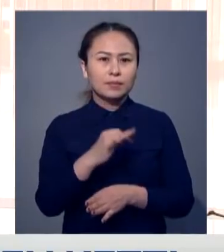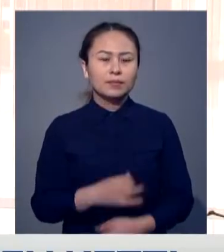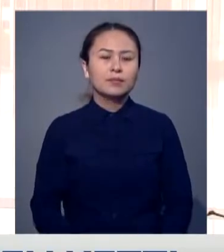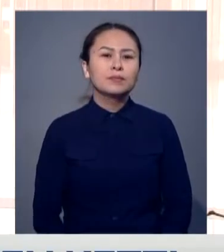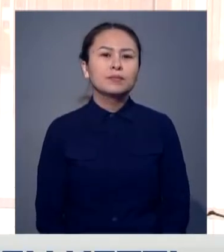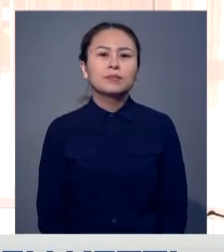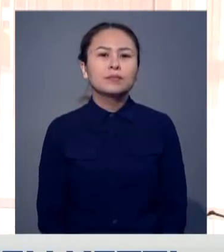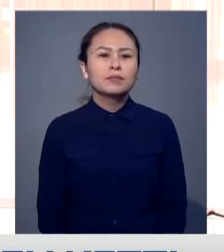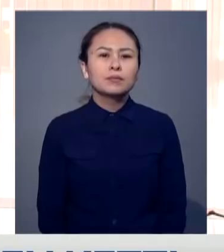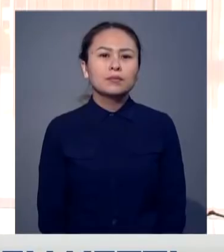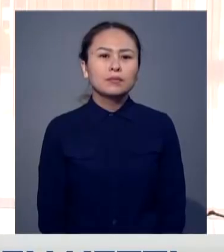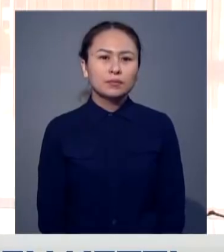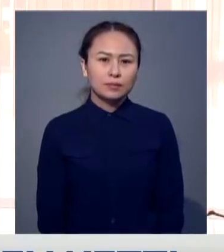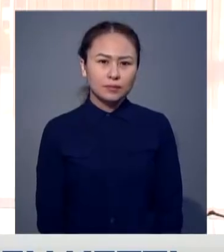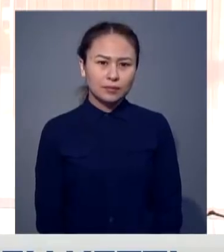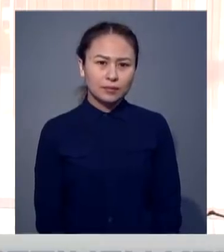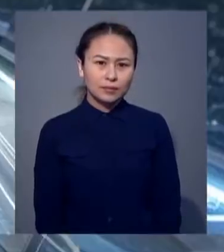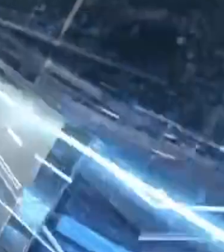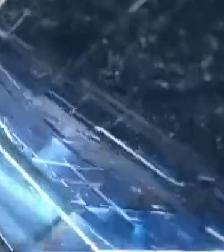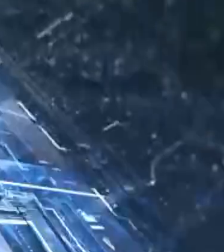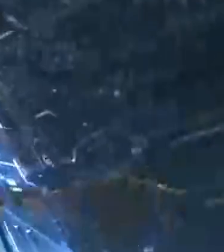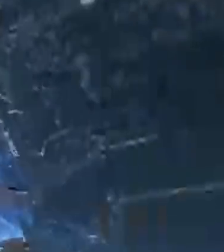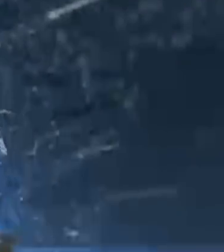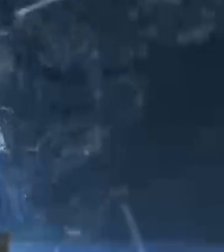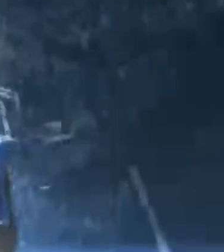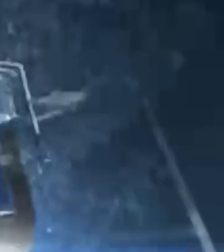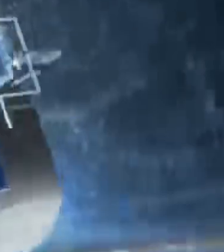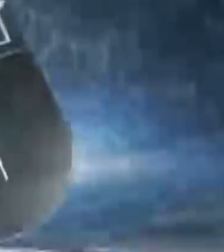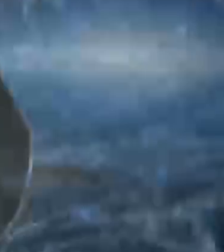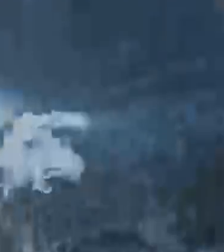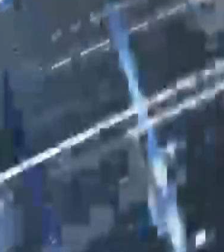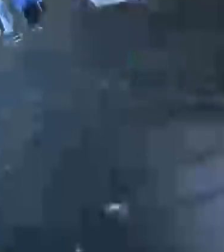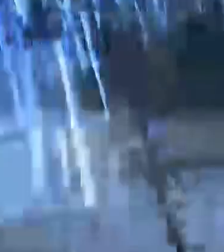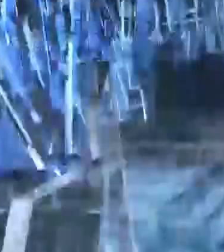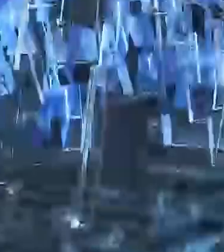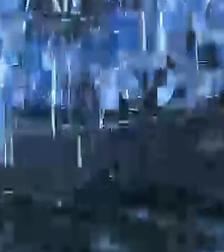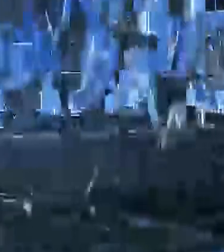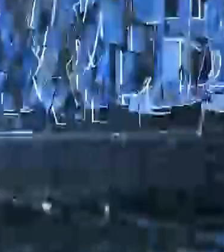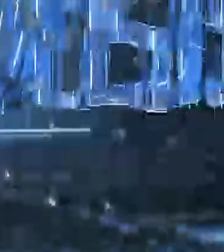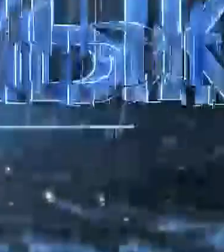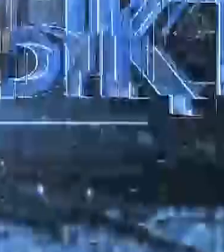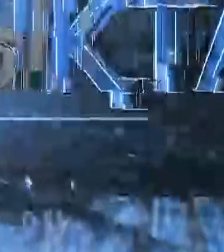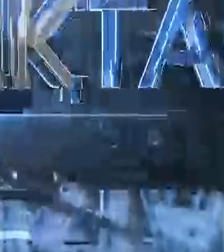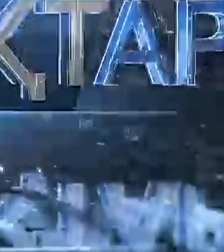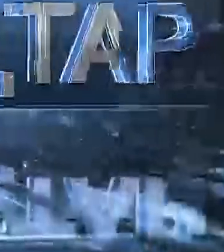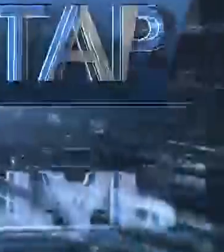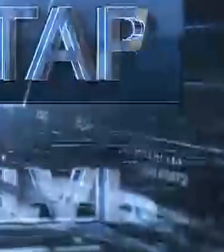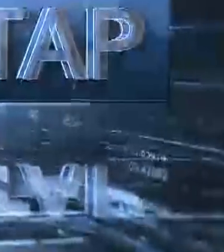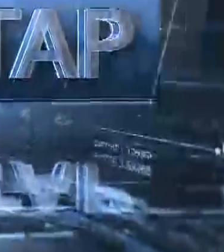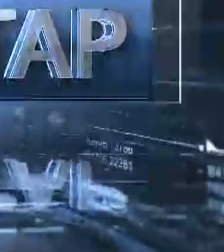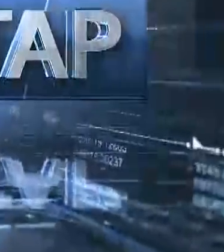тергеуді.